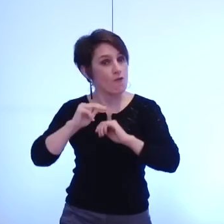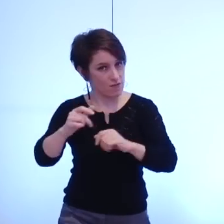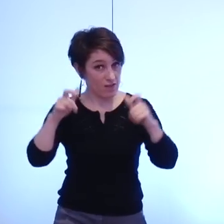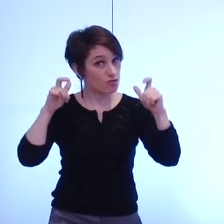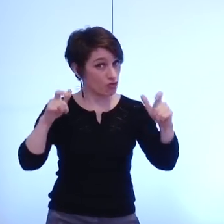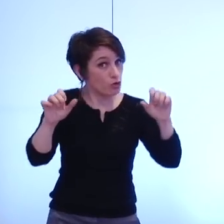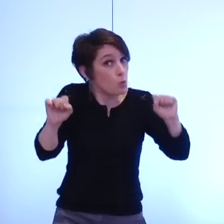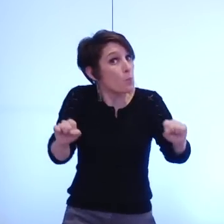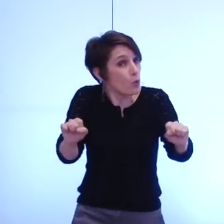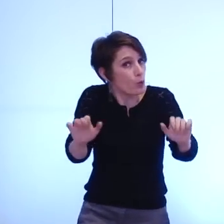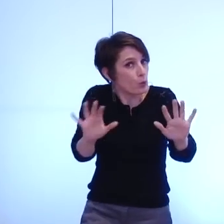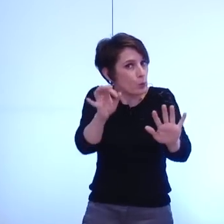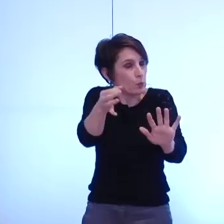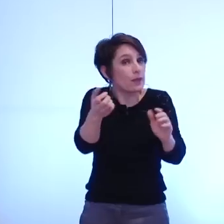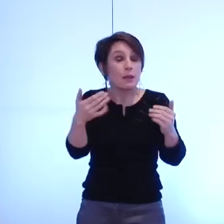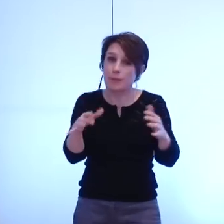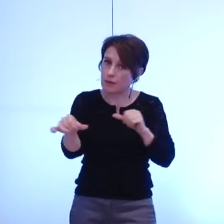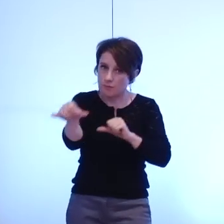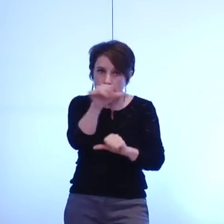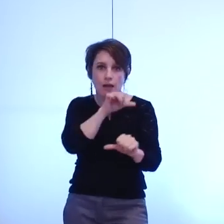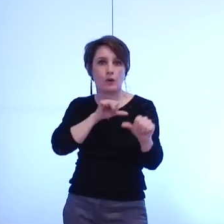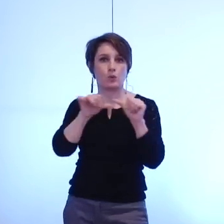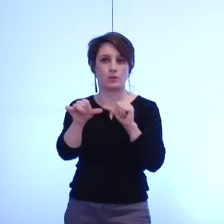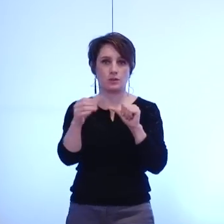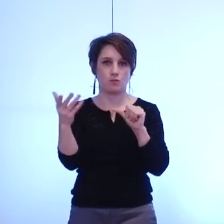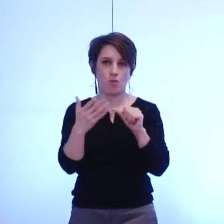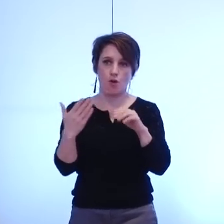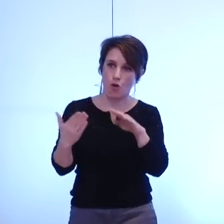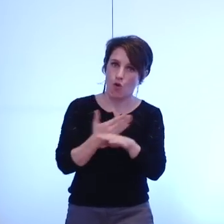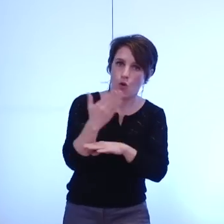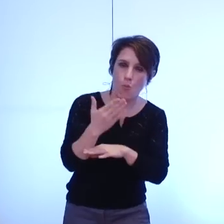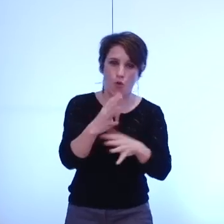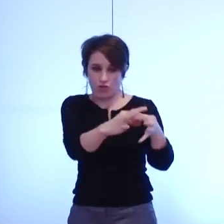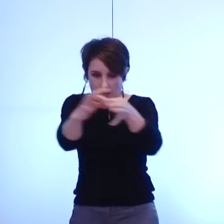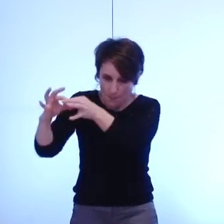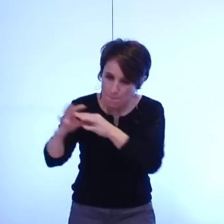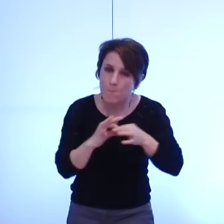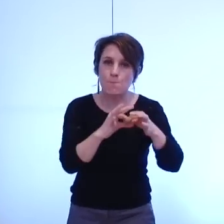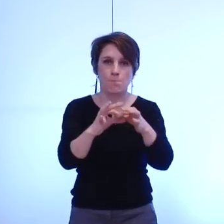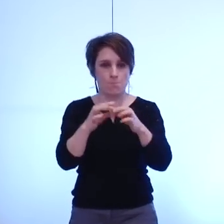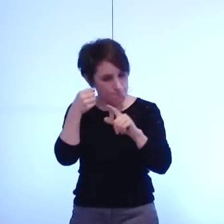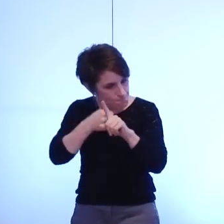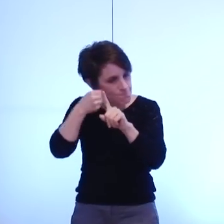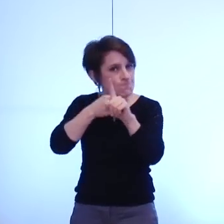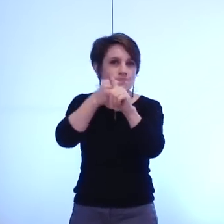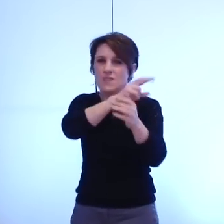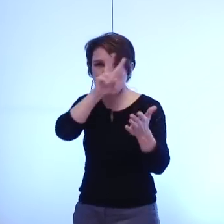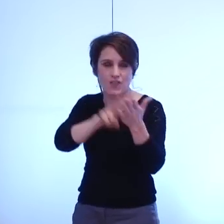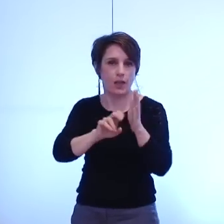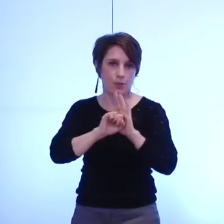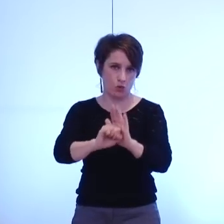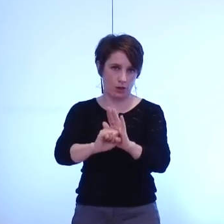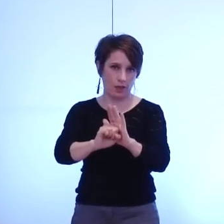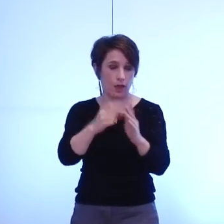soit une chance encore faudrait-il qu'il y ait un projet mobilisateur fédérateur qui s'attaque aux vraies priorités et aux vraies attentes